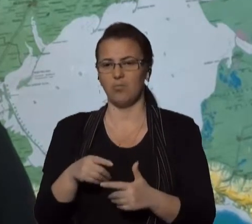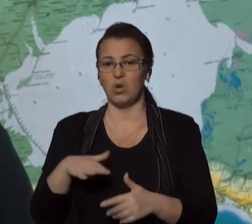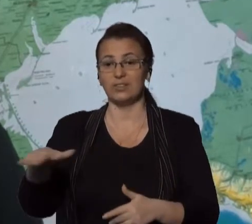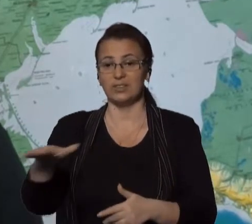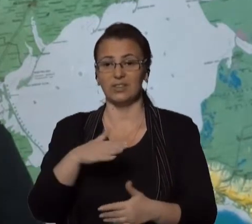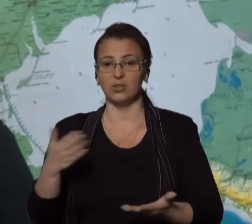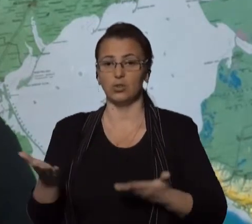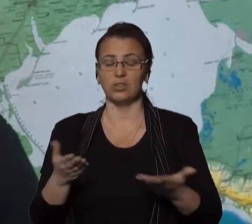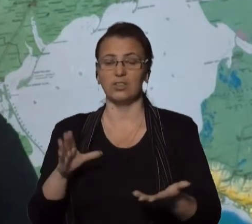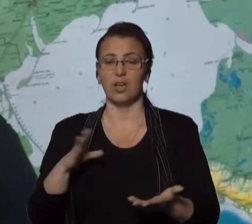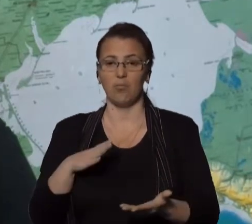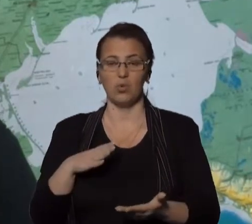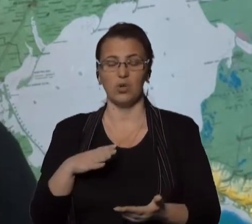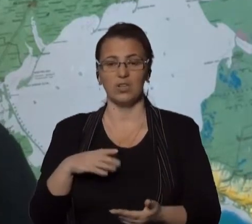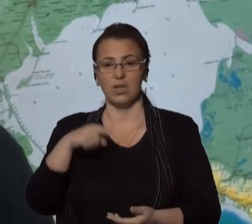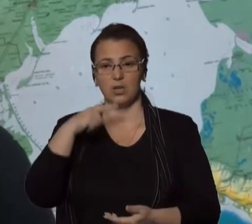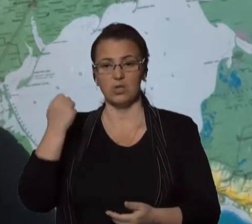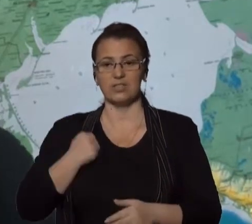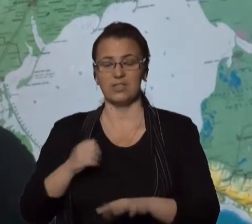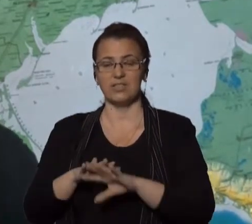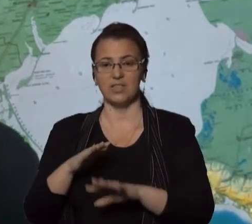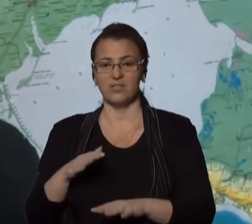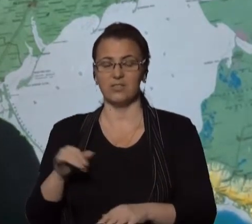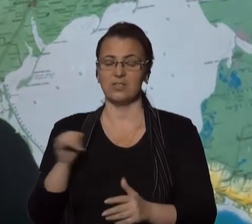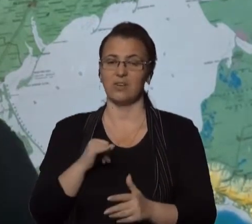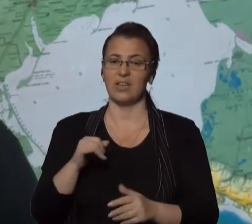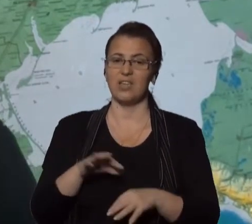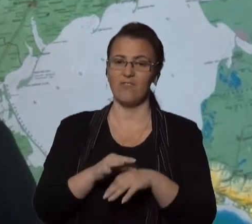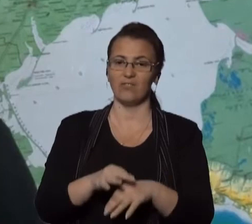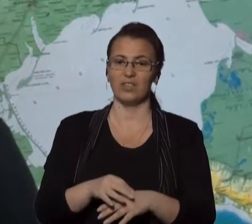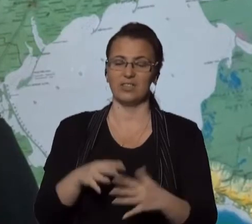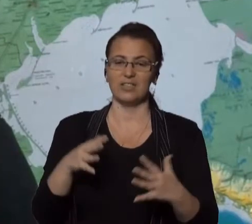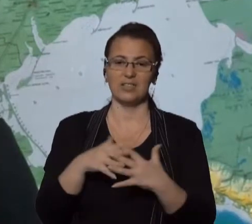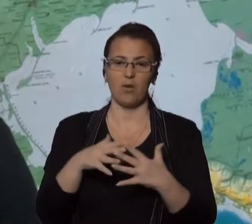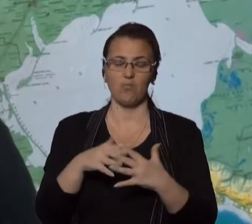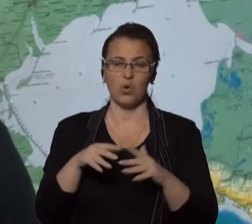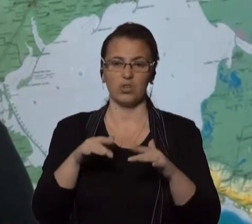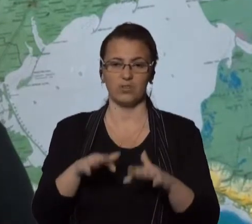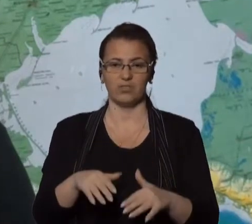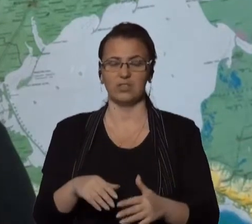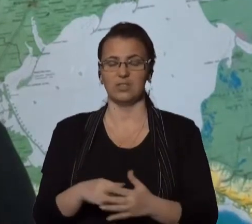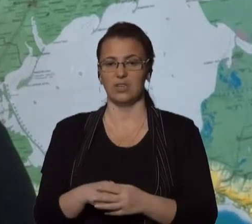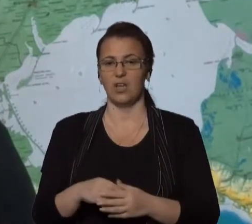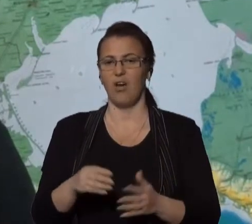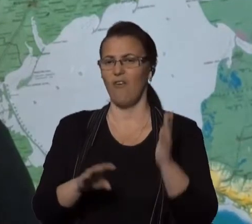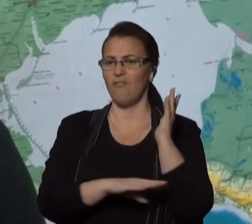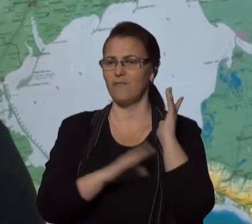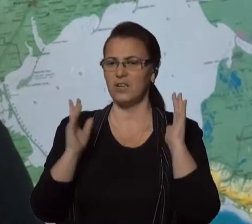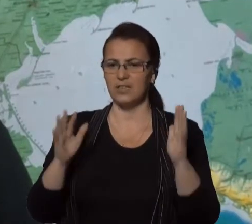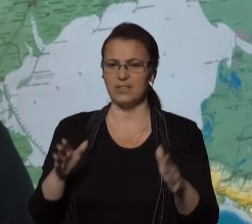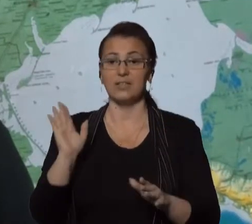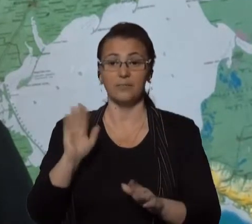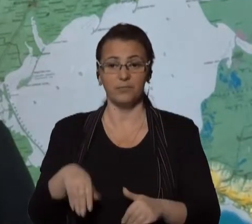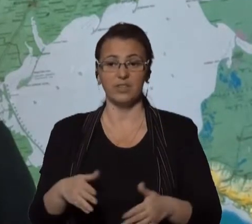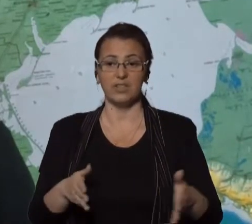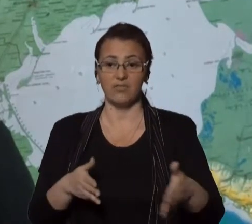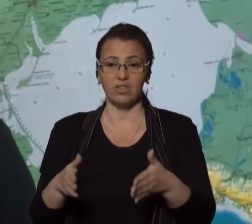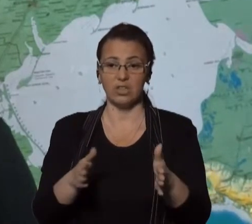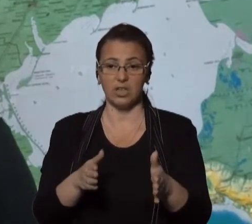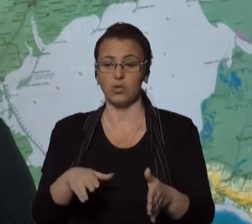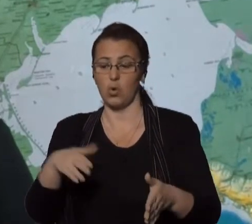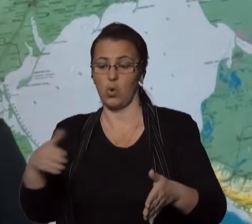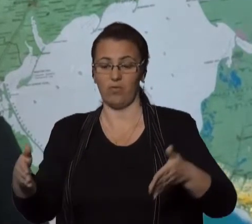активні бойові дії. А в нас є випадки підриву і в лісопосадках, і навіть на дорогах, чи в